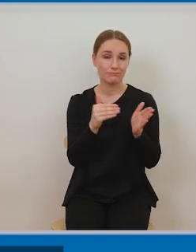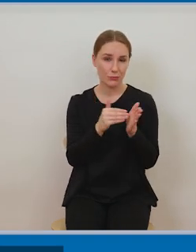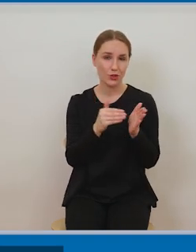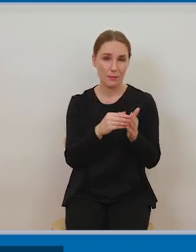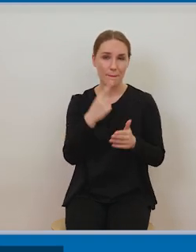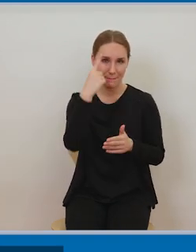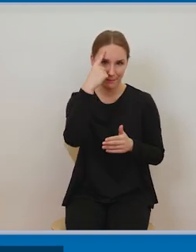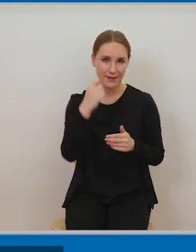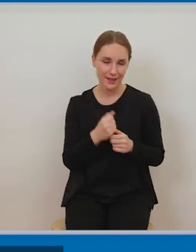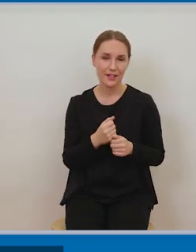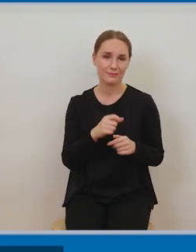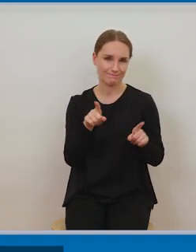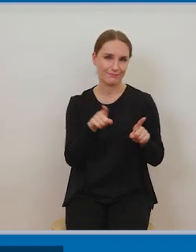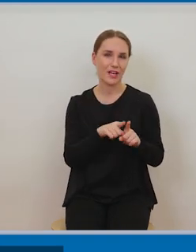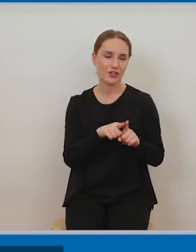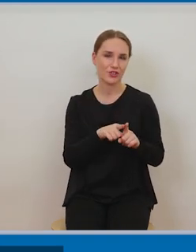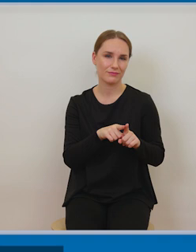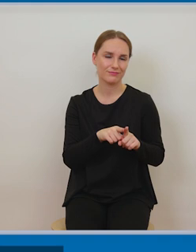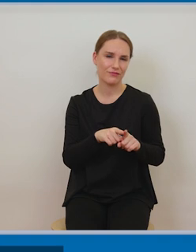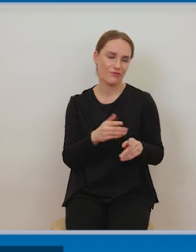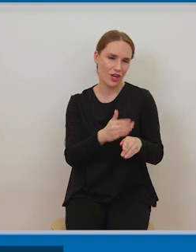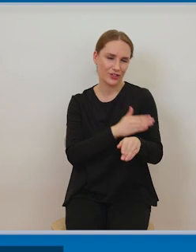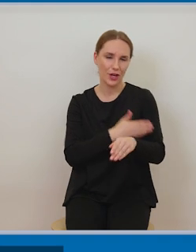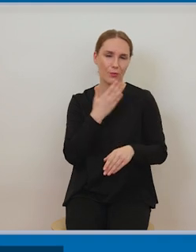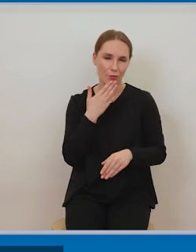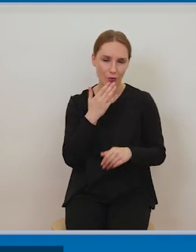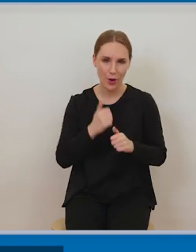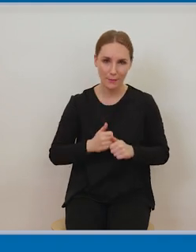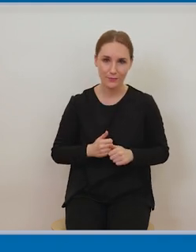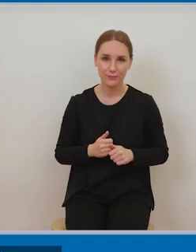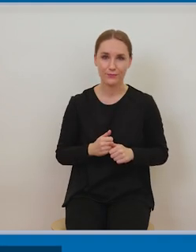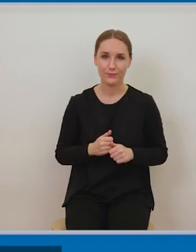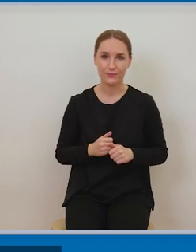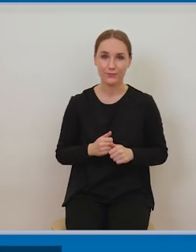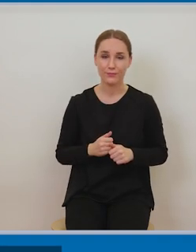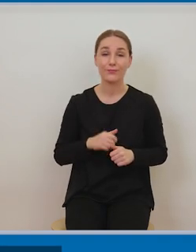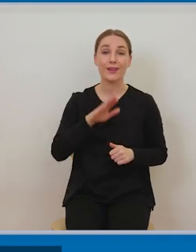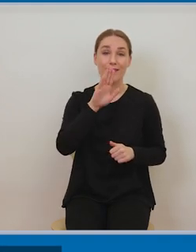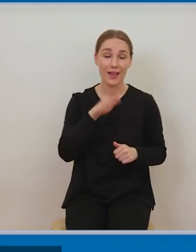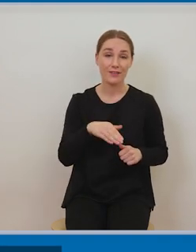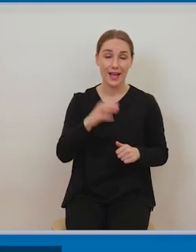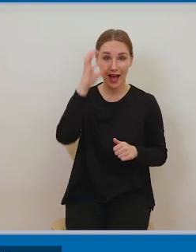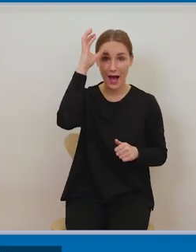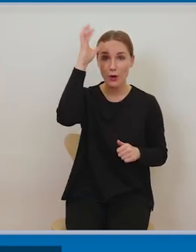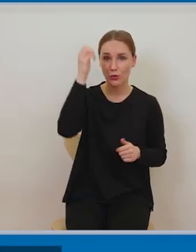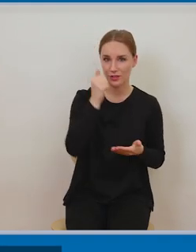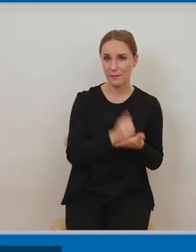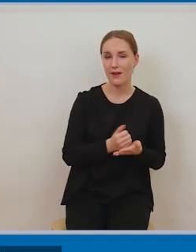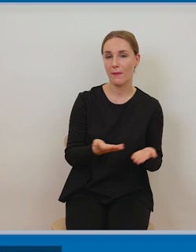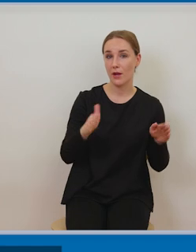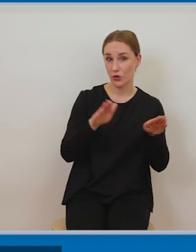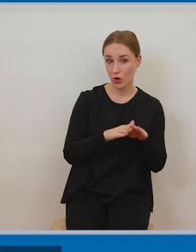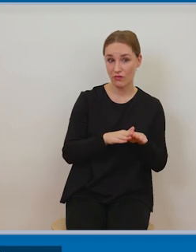że także po wygaśnięciu autorskich praw majątkowych należy pamiętać o trwaniu autorskich praw